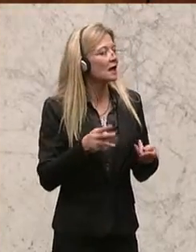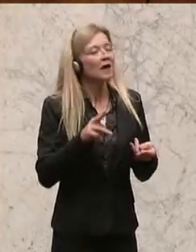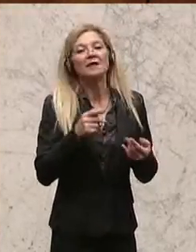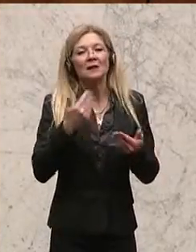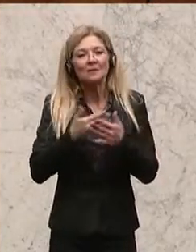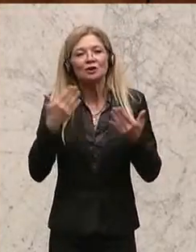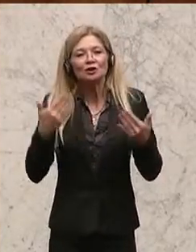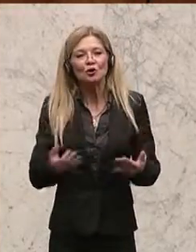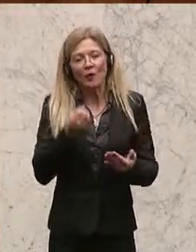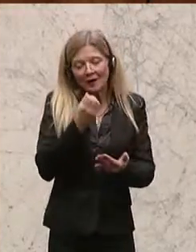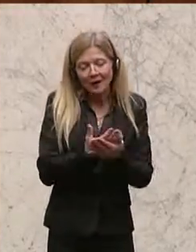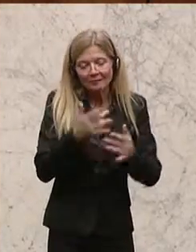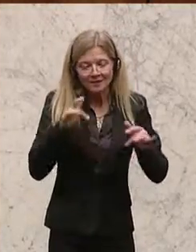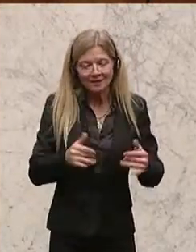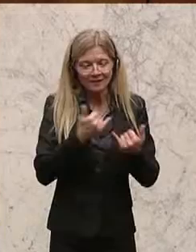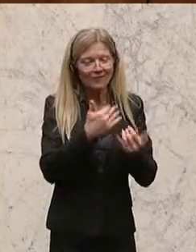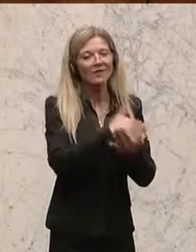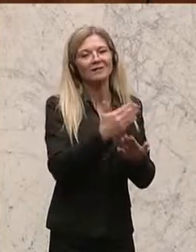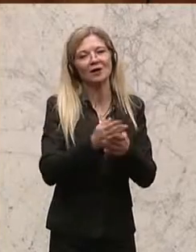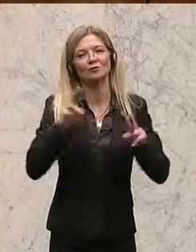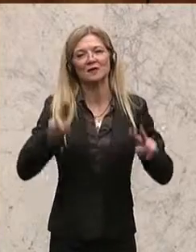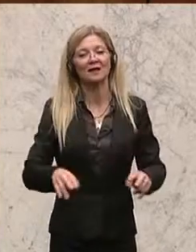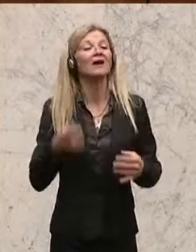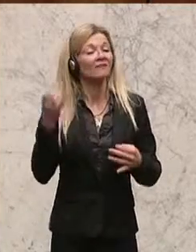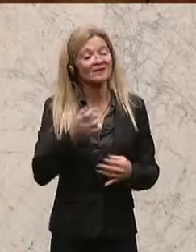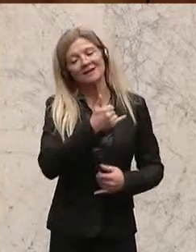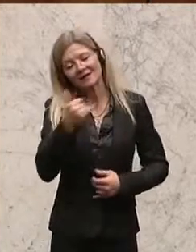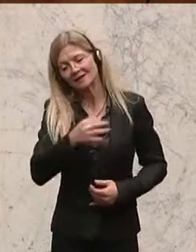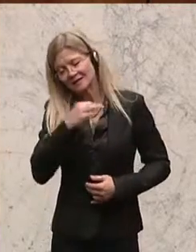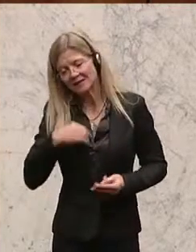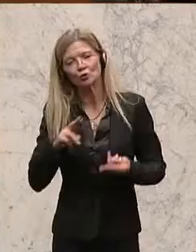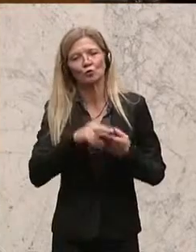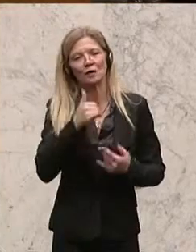verstehen, nämlich, dass jedes Kind, jeder Mensch gleich viel wert ist. Herzlichen Dank.